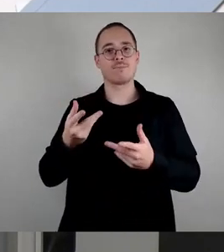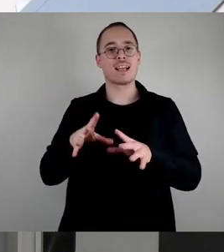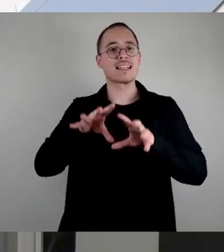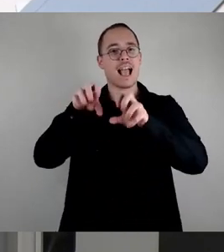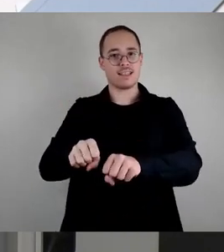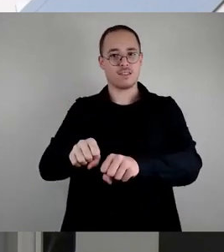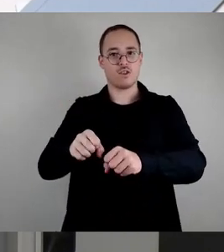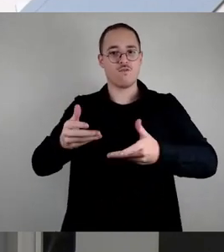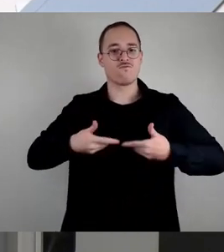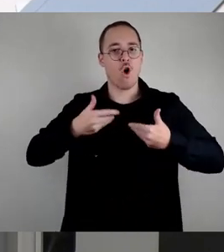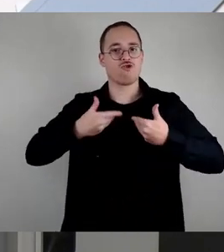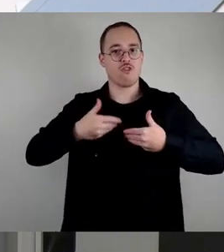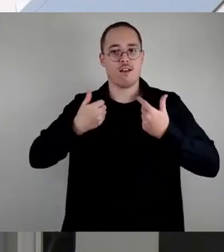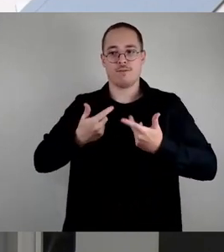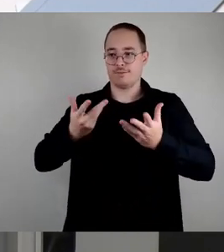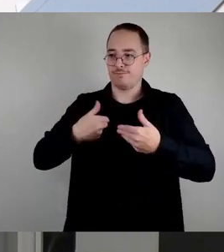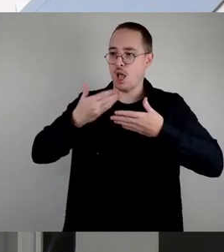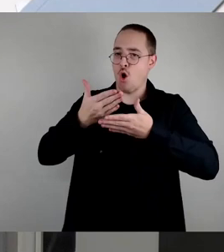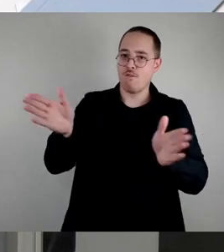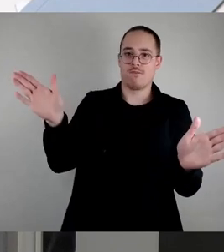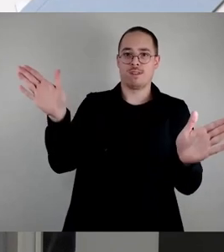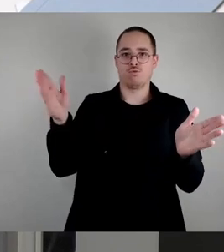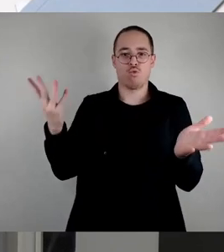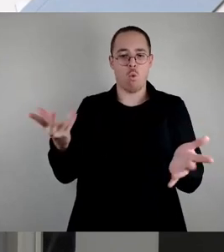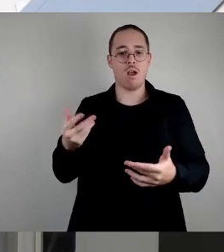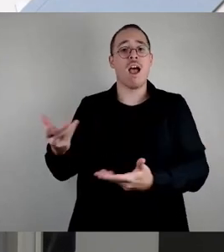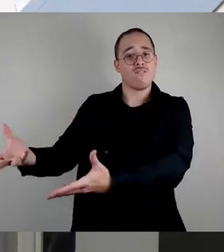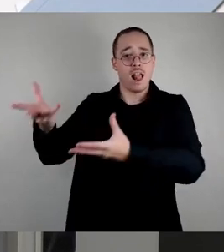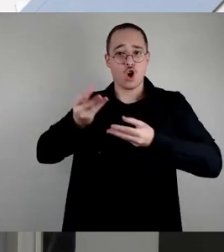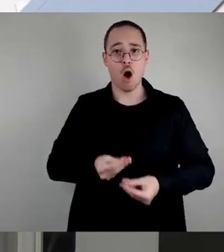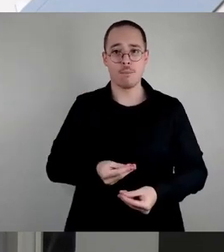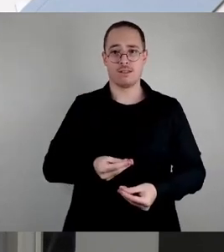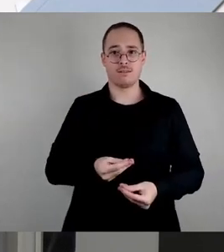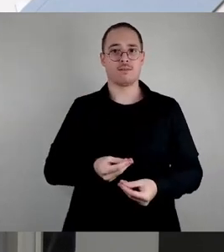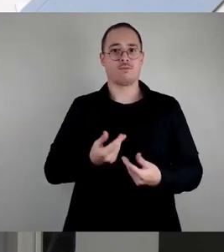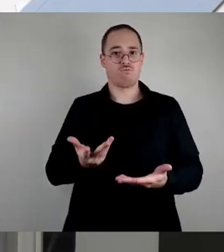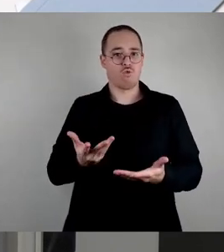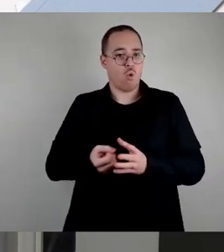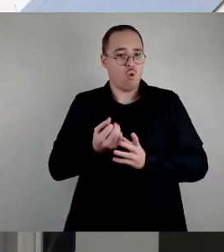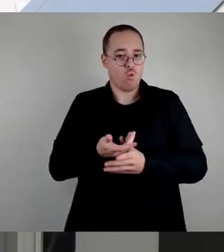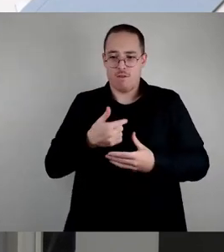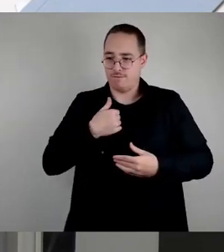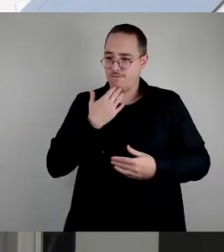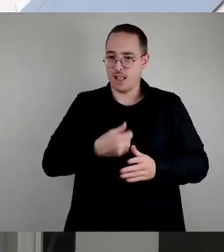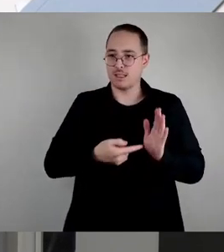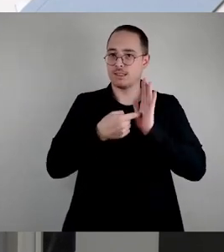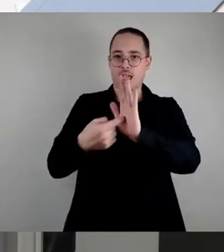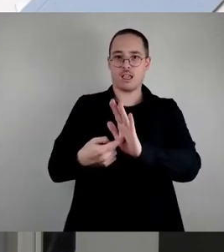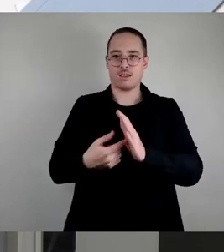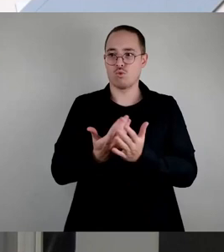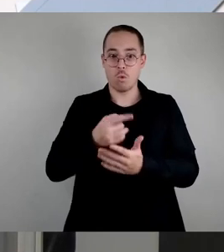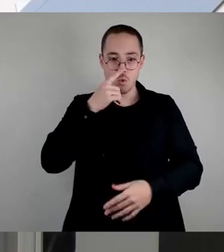in besagte Sprachen und vor allen Dingen auch in mehrere Sprachen als in Deutsch oder Sächsisch wird